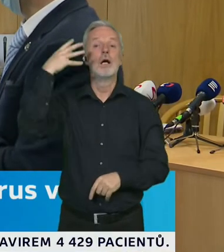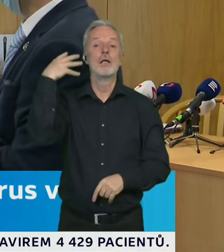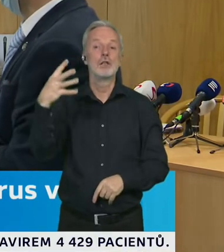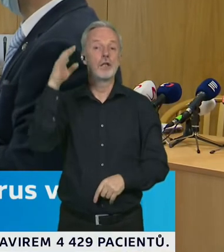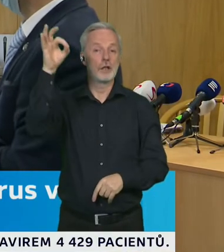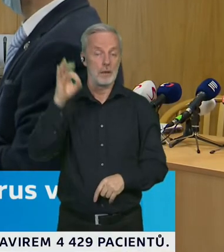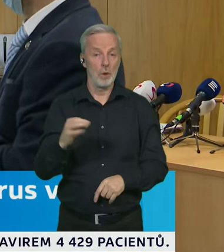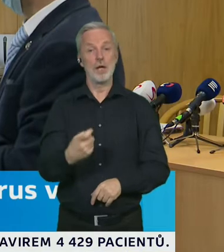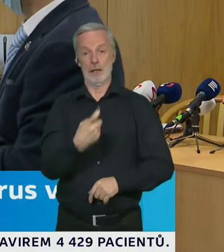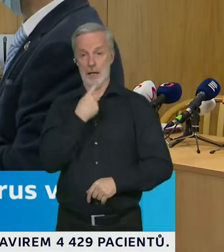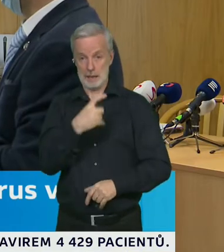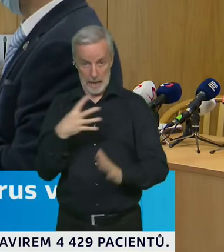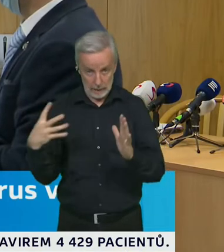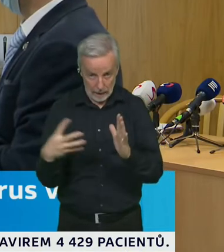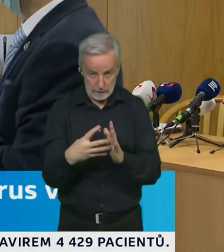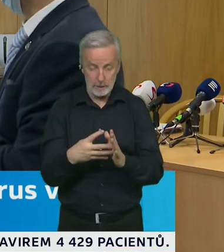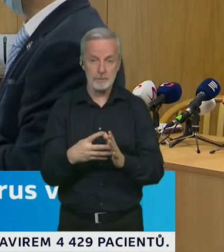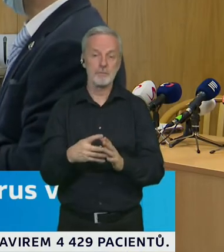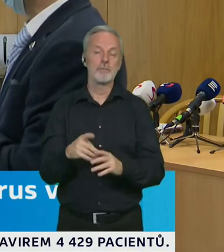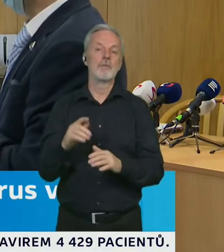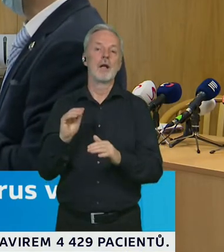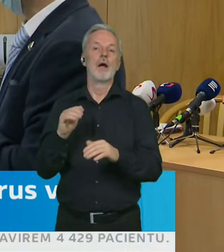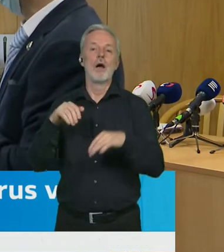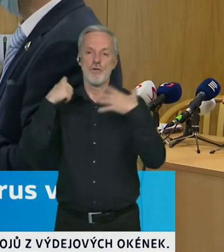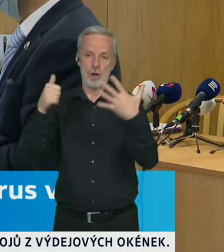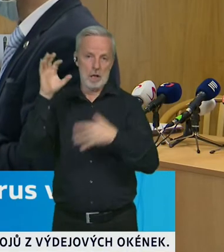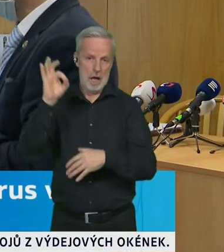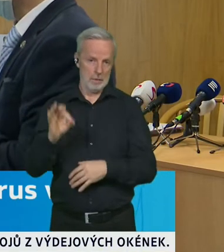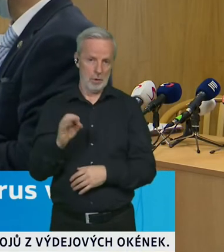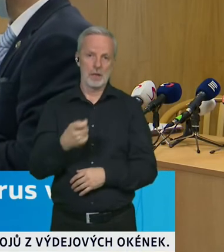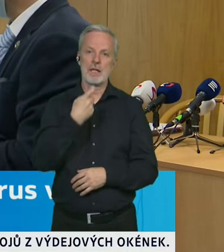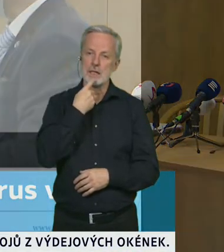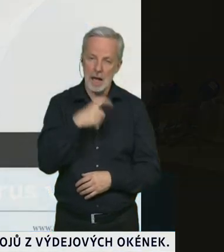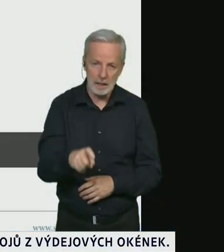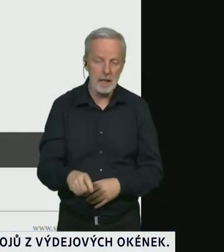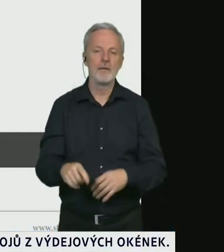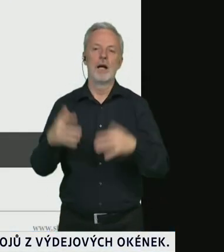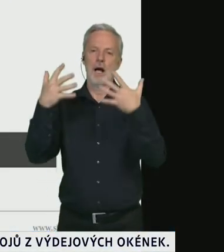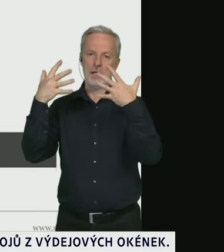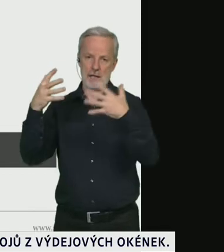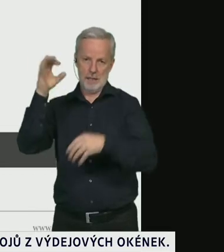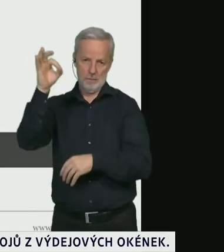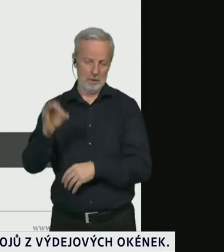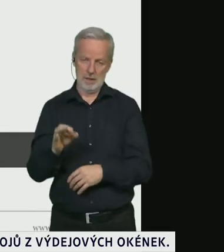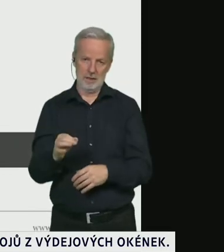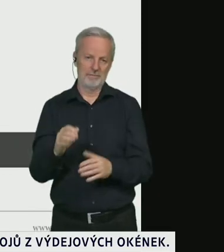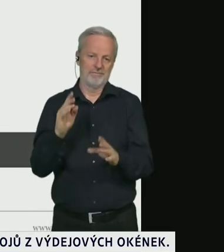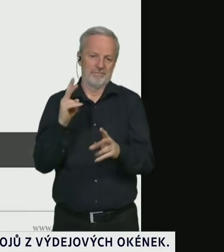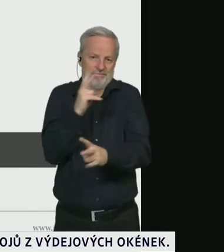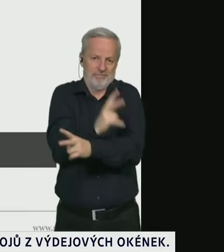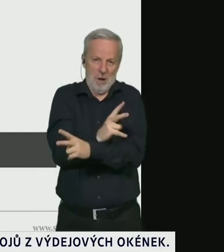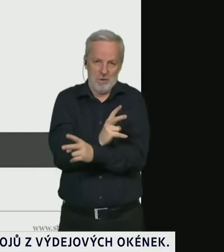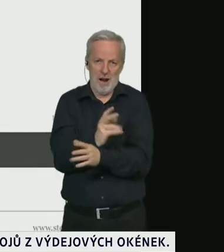testovat, necelá polovina by se nenechala testovat a 10% zatím neví. Plošné,